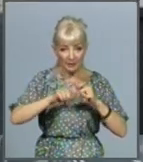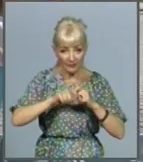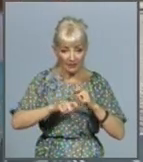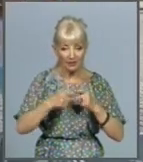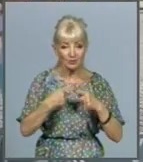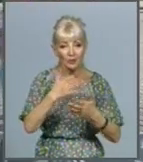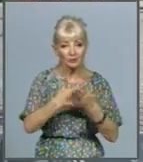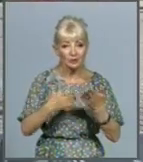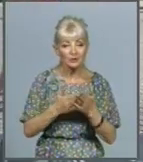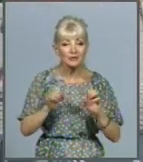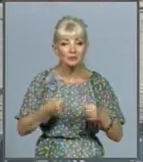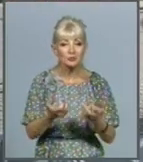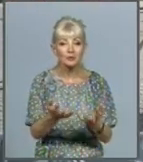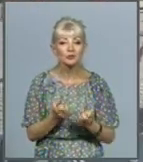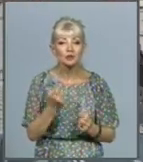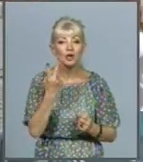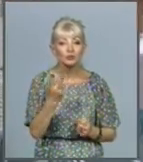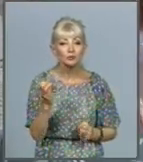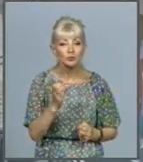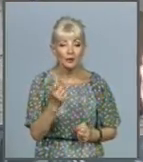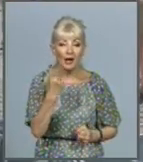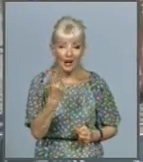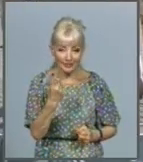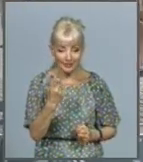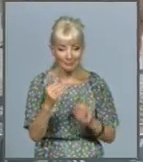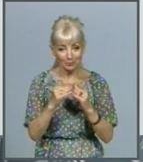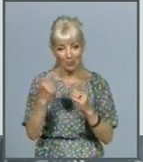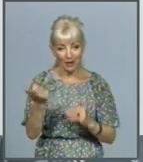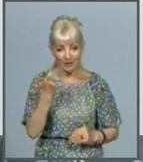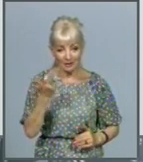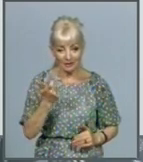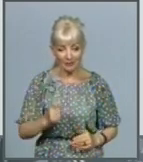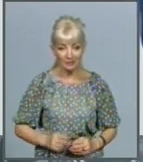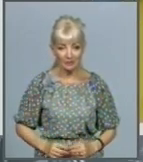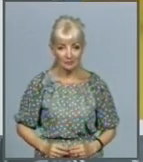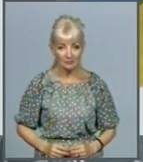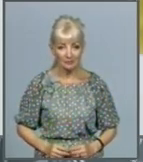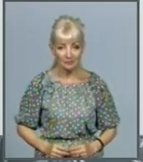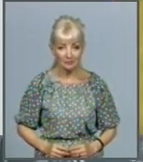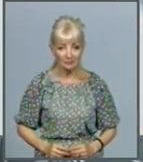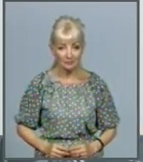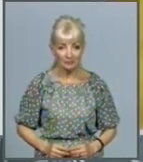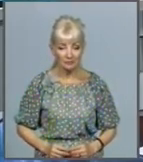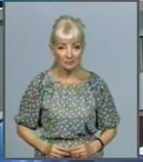отримання двох субсидій одним домогосподарством. Яна Біляєва, Ігор Луханін, Харківські Звістя